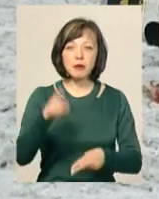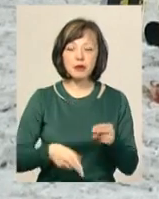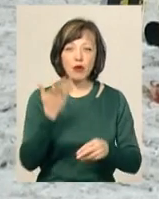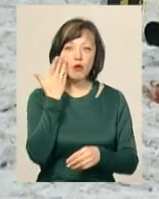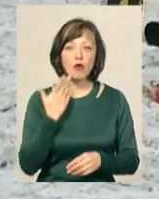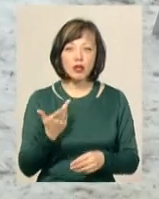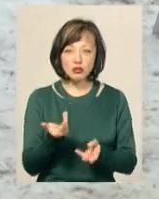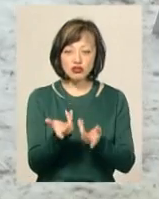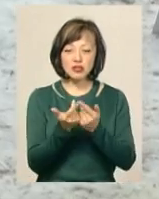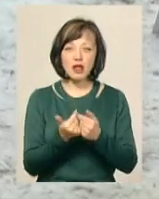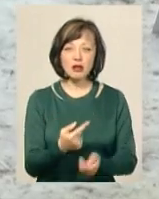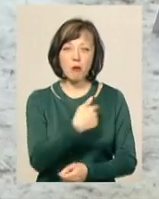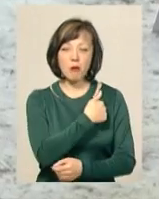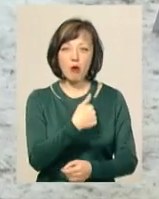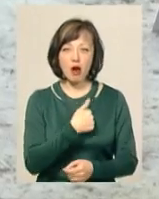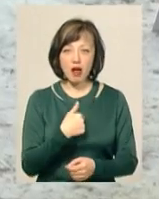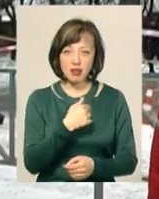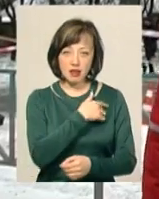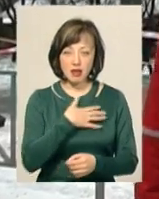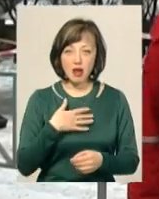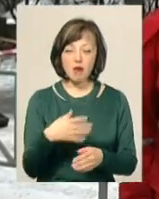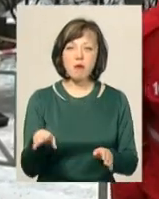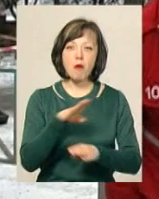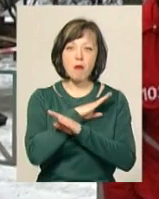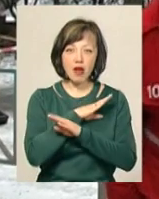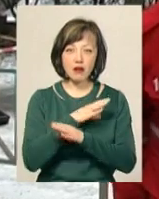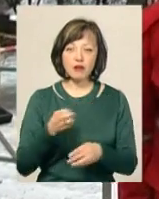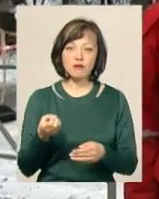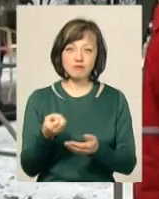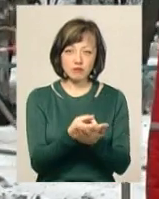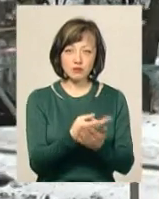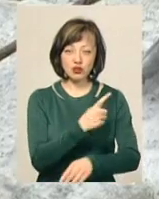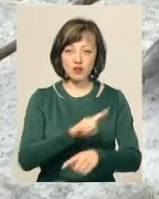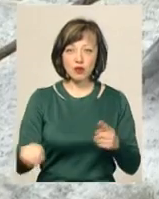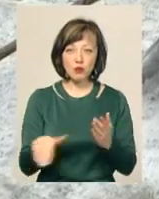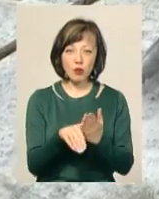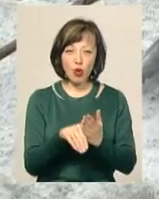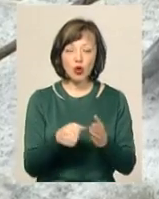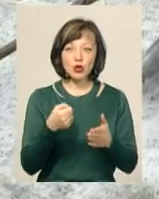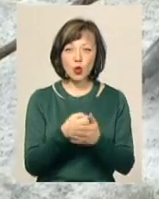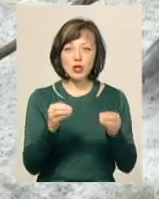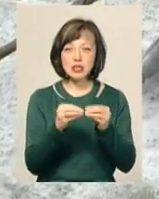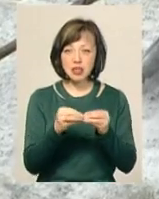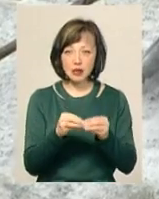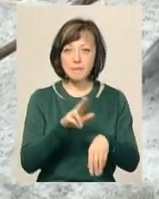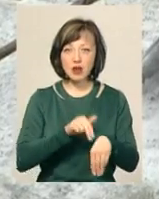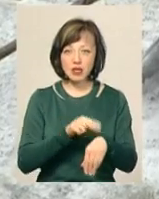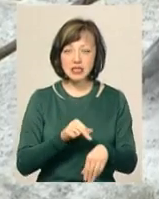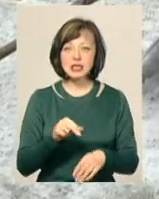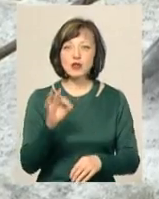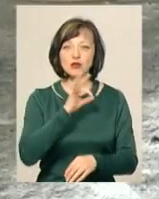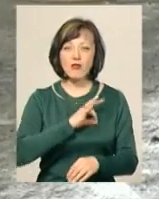отримання численних вогнепальних поранень і помер у кареті швидкої допомоги. Після інциденту до 10 правоохоронців застосували